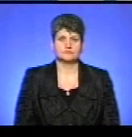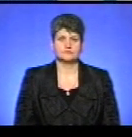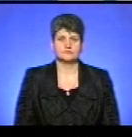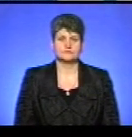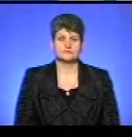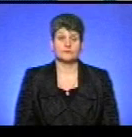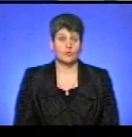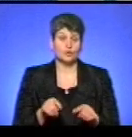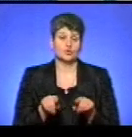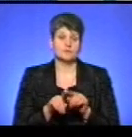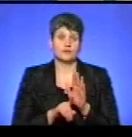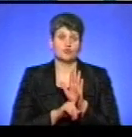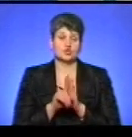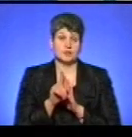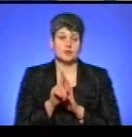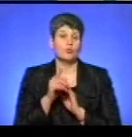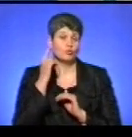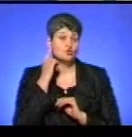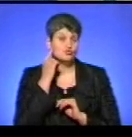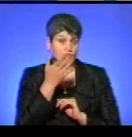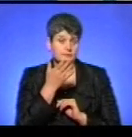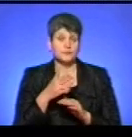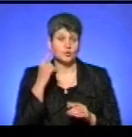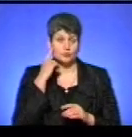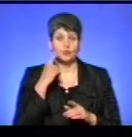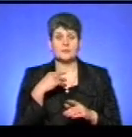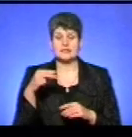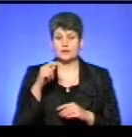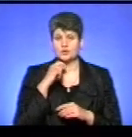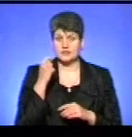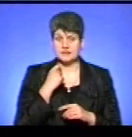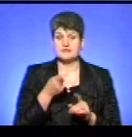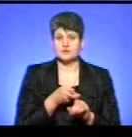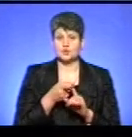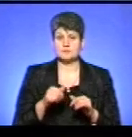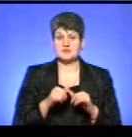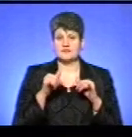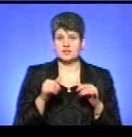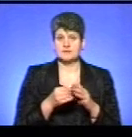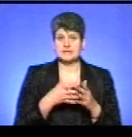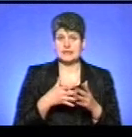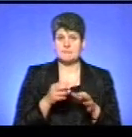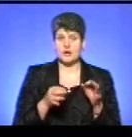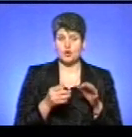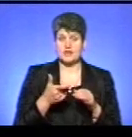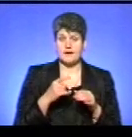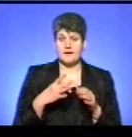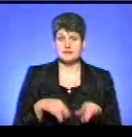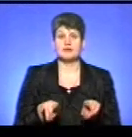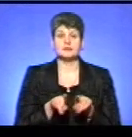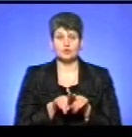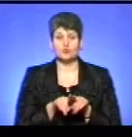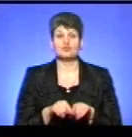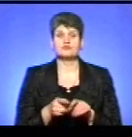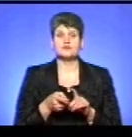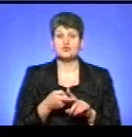Отож, ми почули позицію президента України з приводу підвищення тарифів на природний газ, а також з приводу